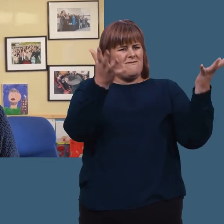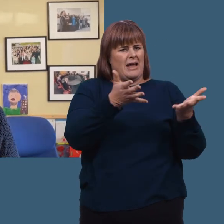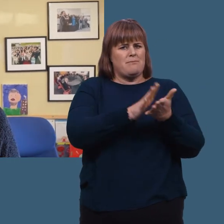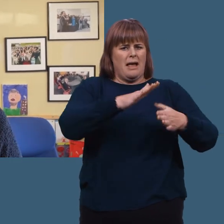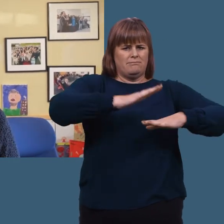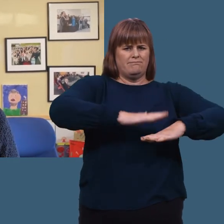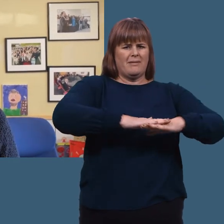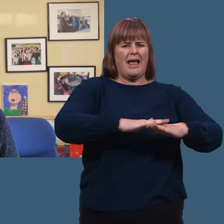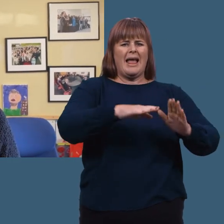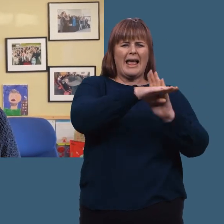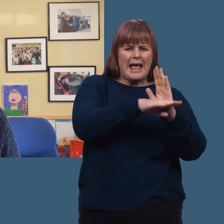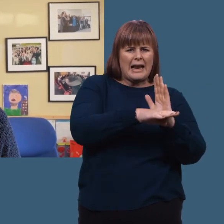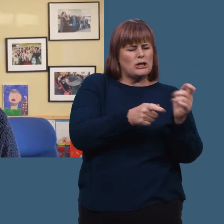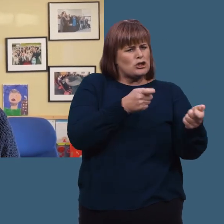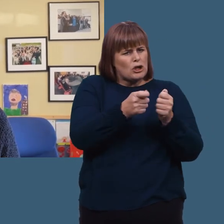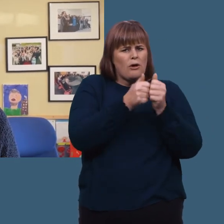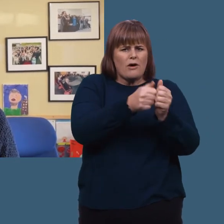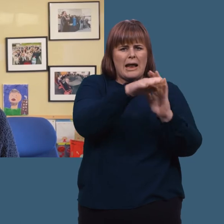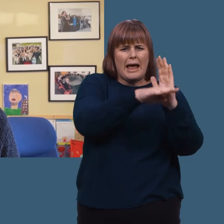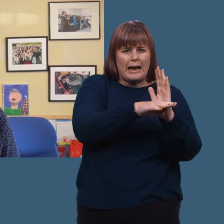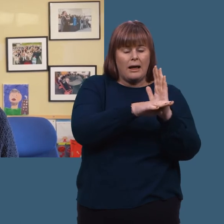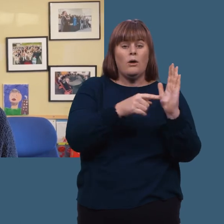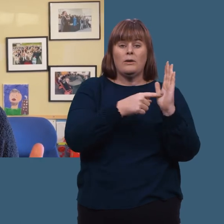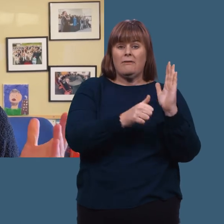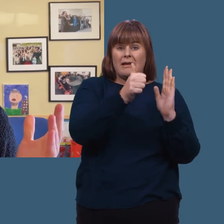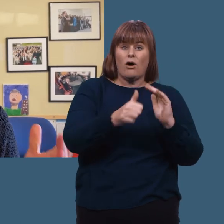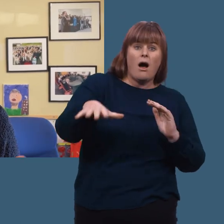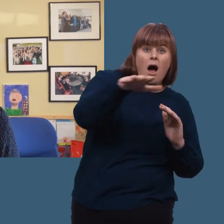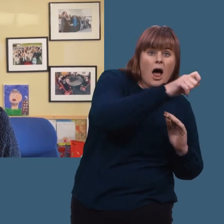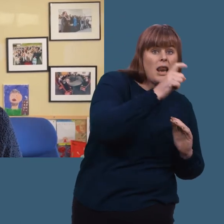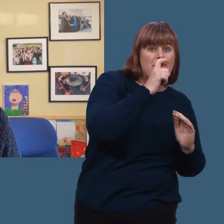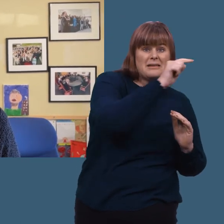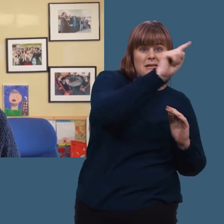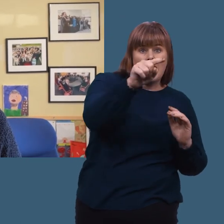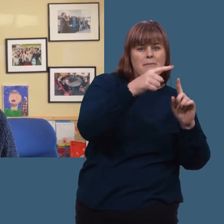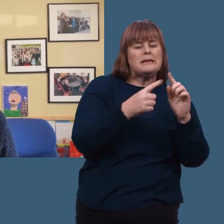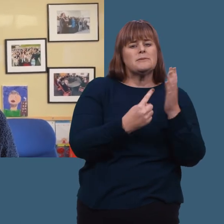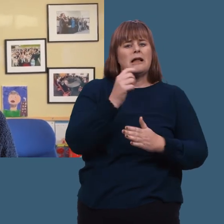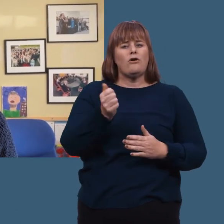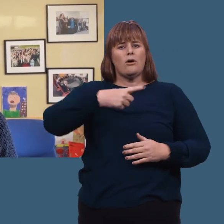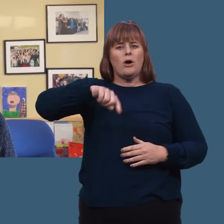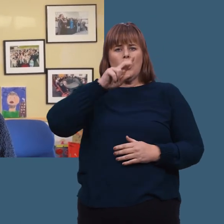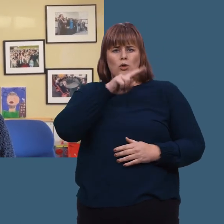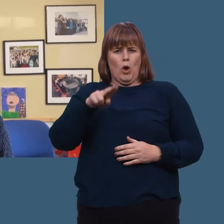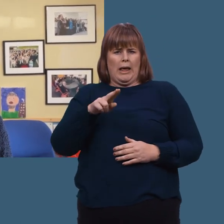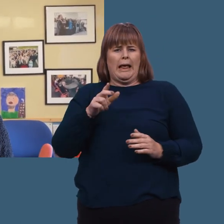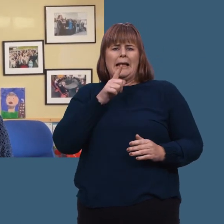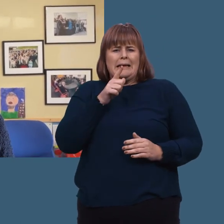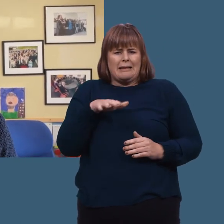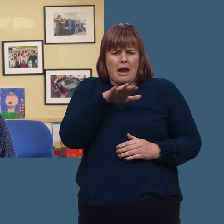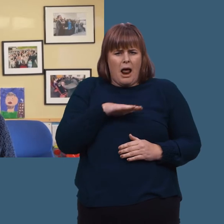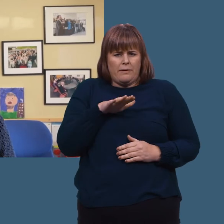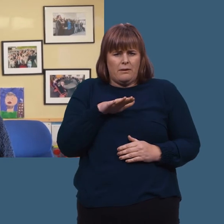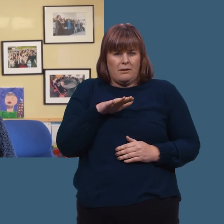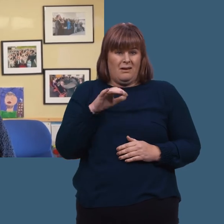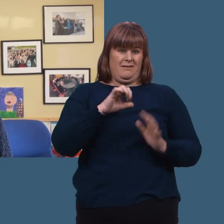regler. Det er utrolig viktig for alle mennesker på jorden, men det er ikke minst veldig viktig for et lite land som Norge. Vi vil ikke ha en verden hvor